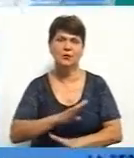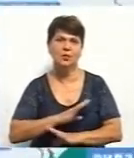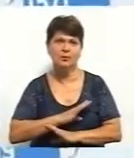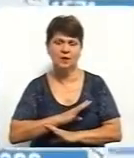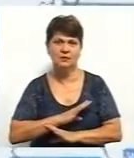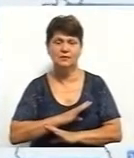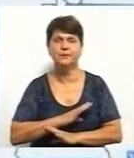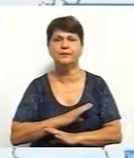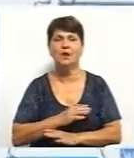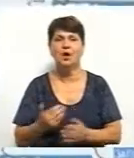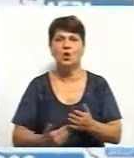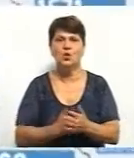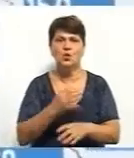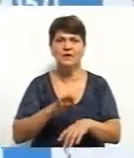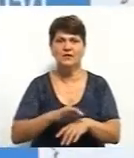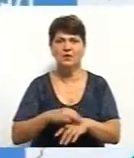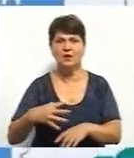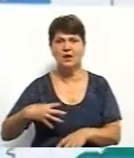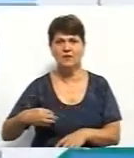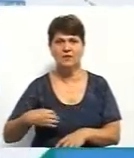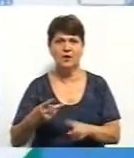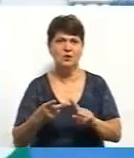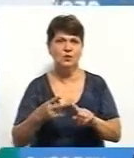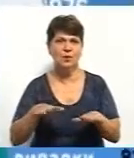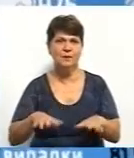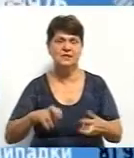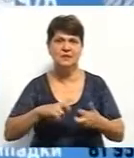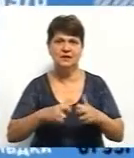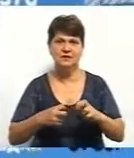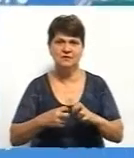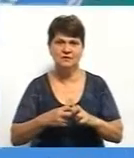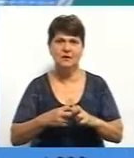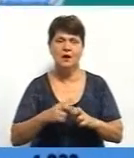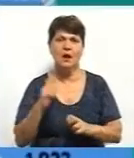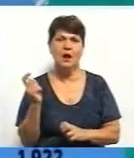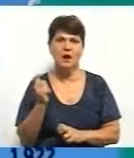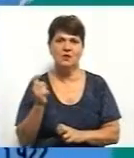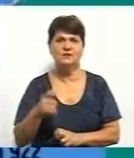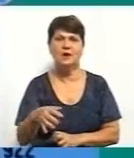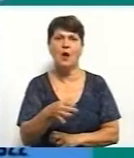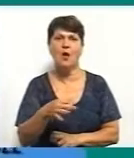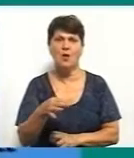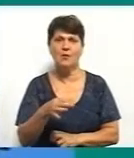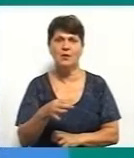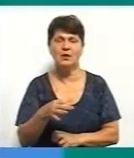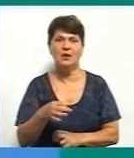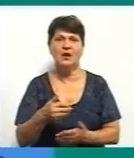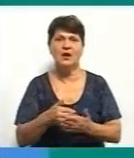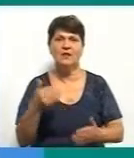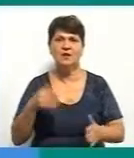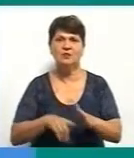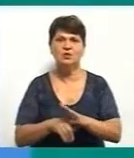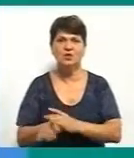Найбільше нових хворих на Львівщині, на другому місті Івано-Франківщина, далі Харківська область. Загалом від початку